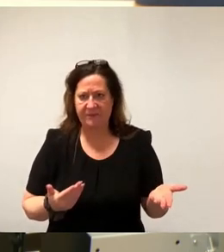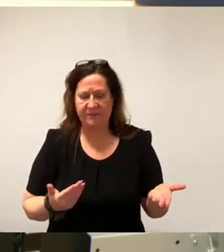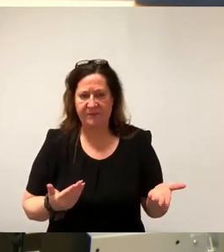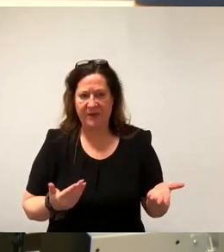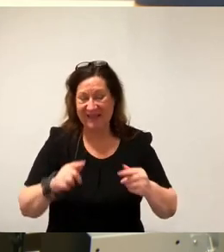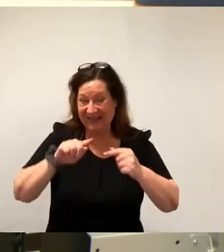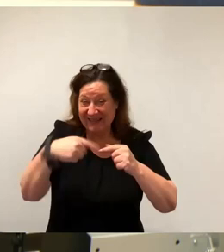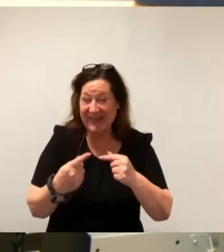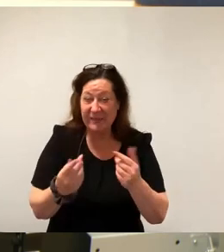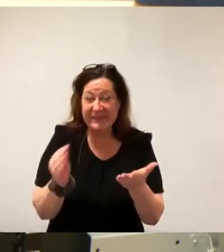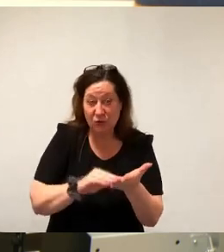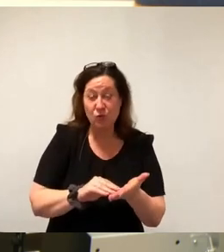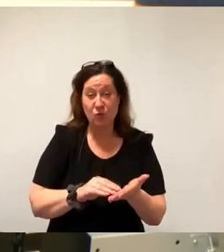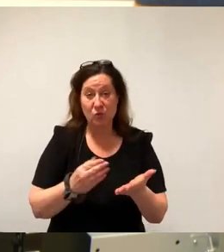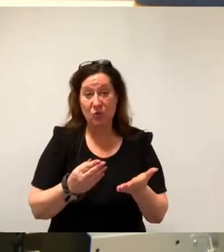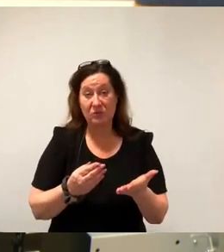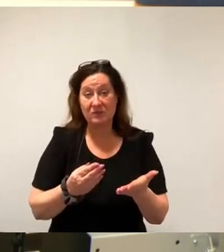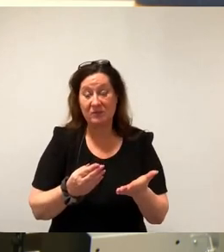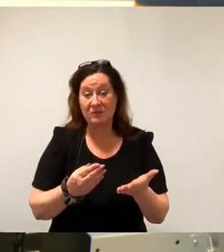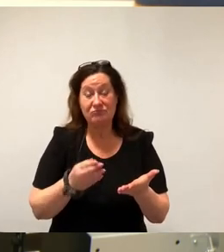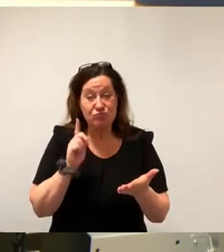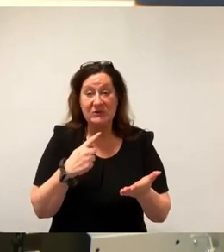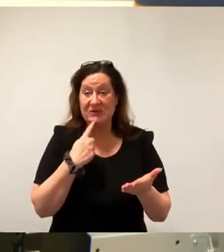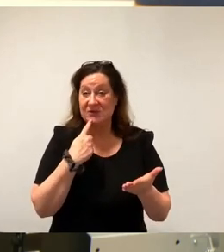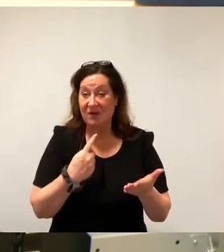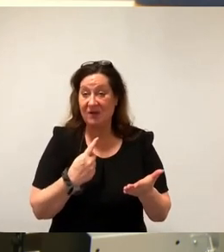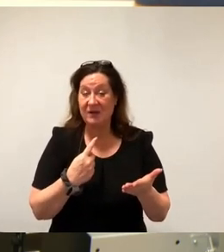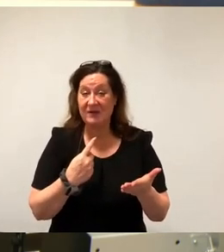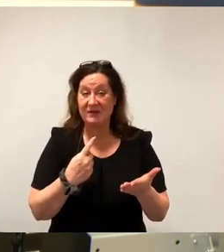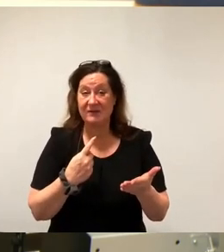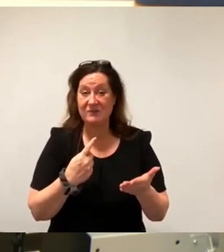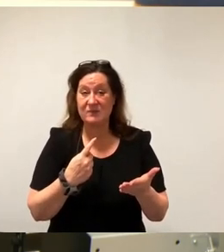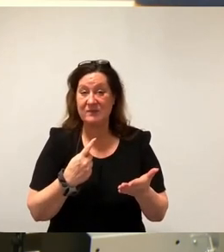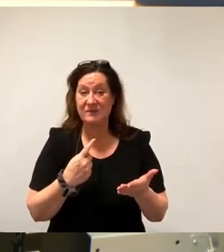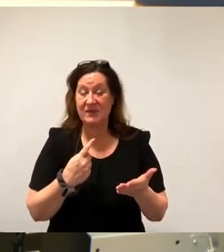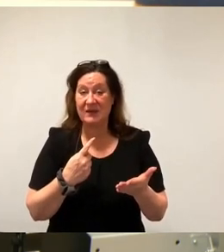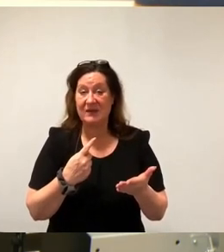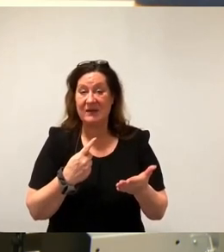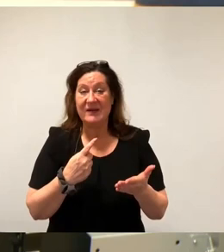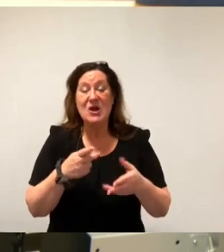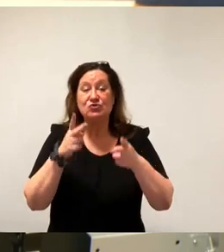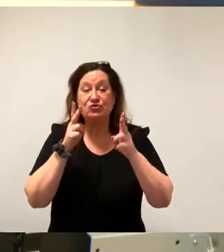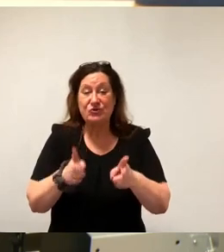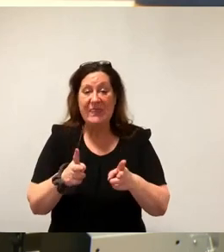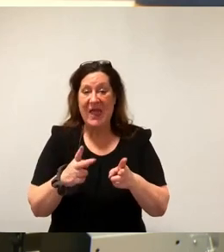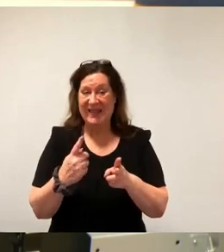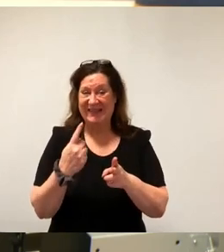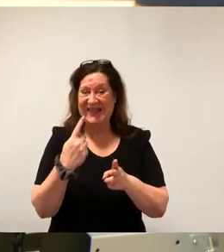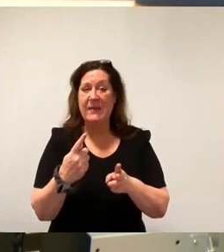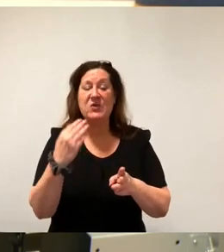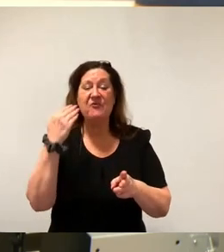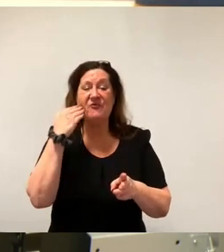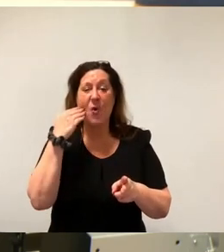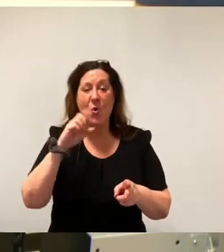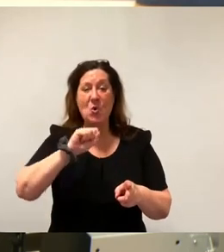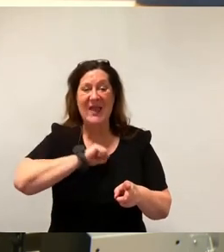ein weiteres Argument hinzu, meine Damen und Herren. Es gehört nicht zu den Aufgaben der Stadt, Wohnungseigentum zu